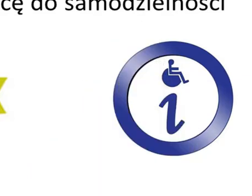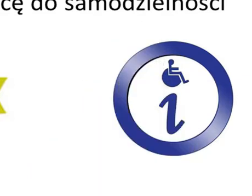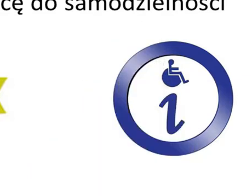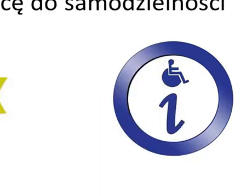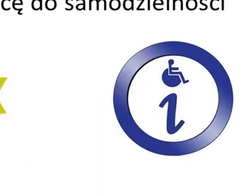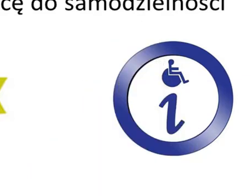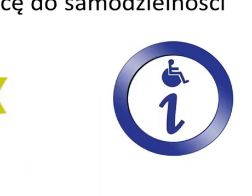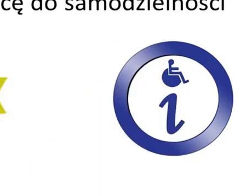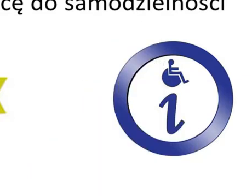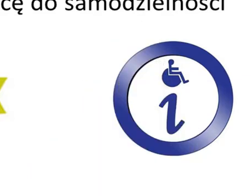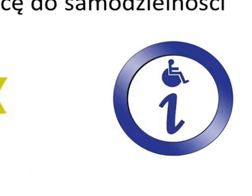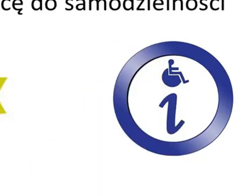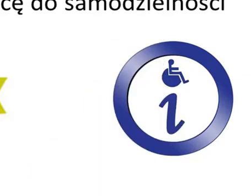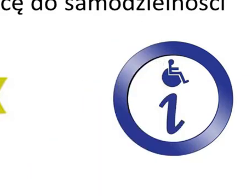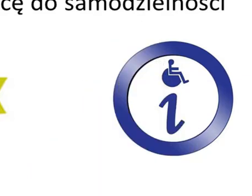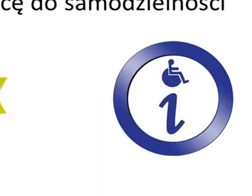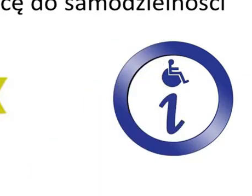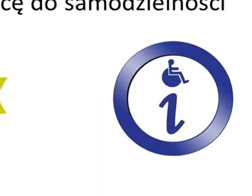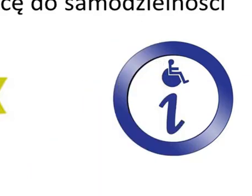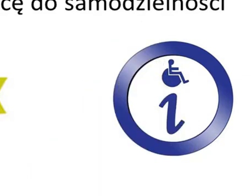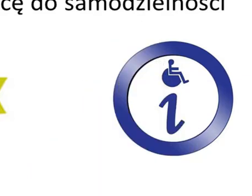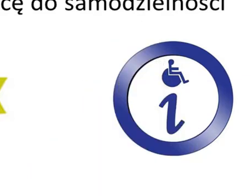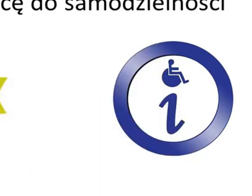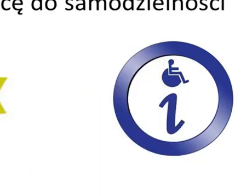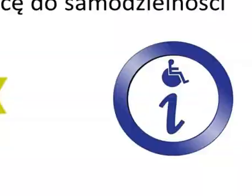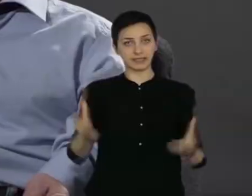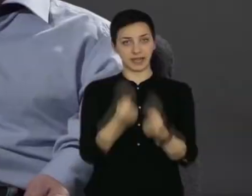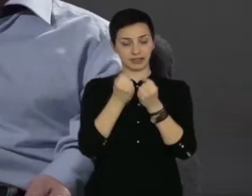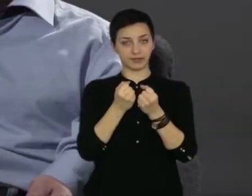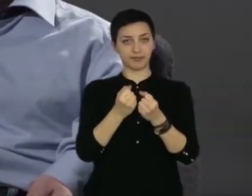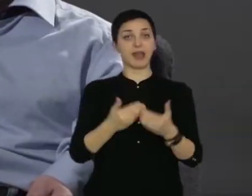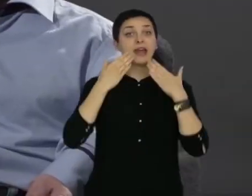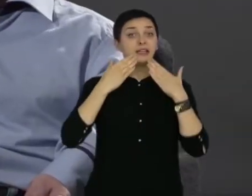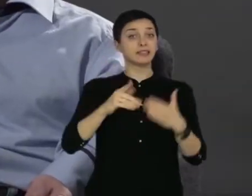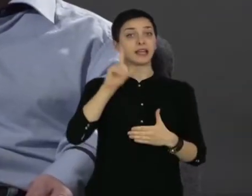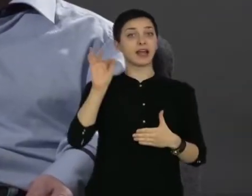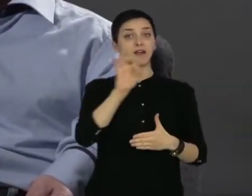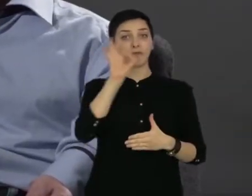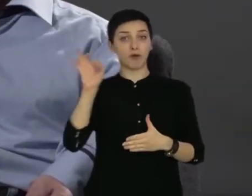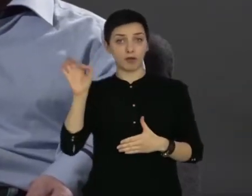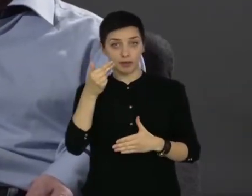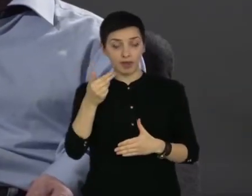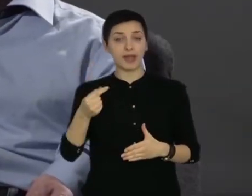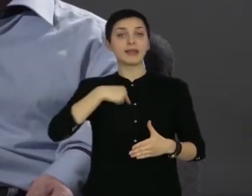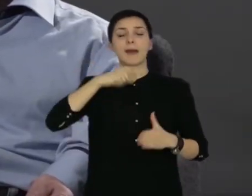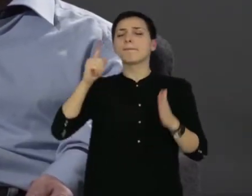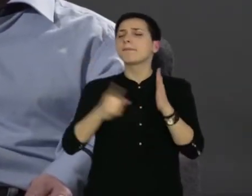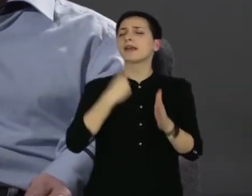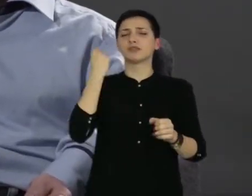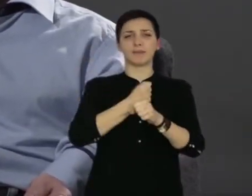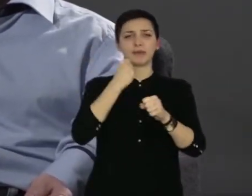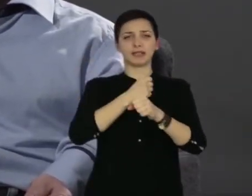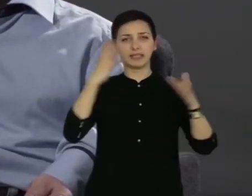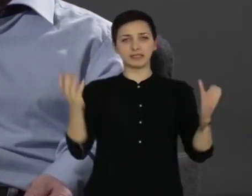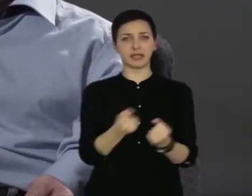Organizacji Osób Niepełnosprawnych Sejmik Wojewódzki? Dzięki Olfonowi zdobyłem pierwszą pracę,